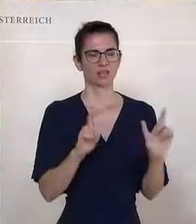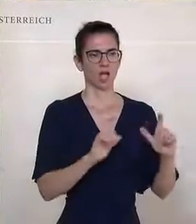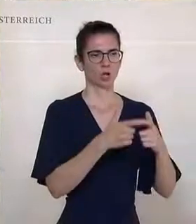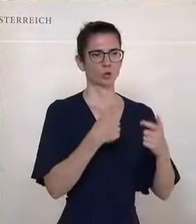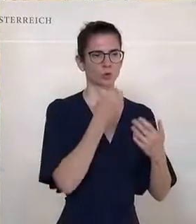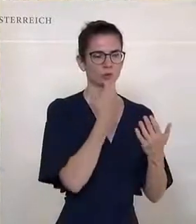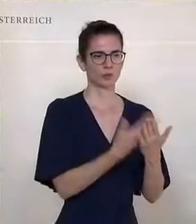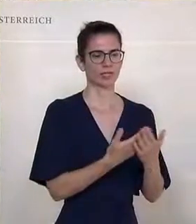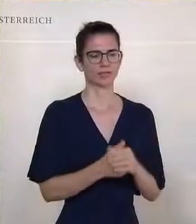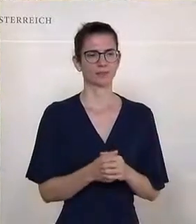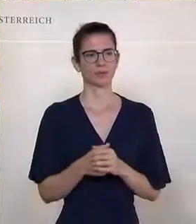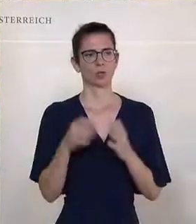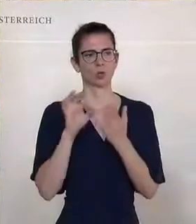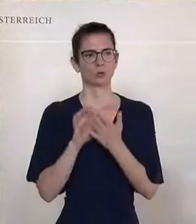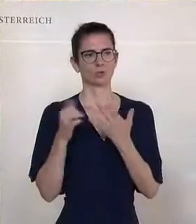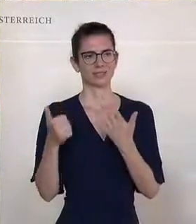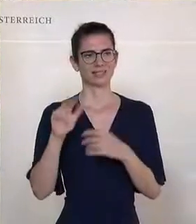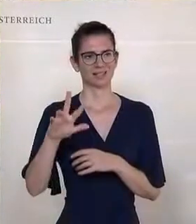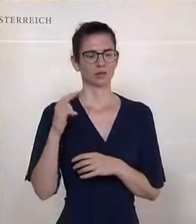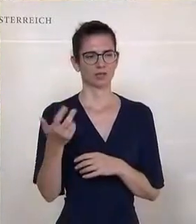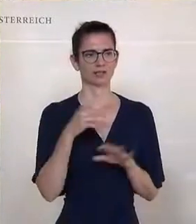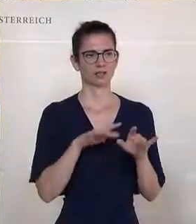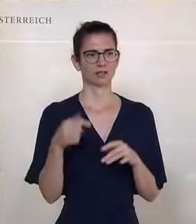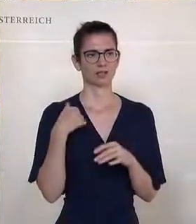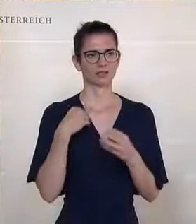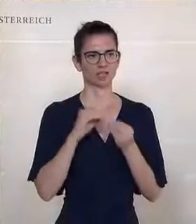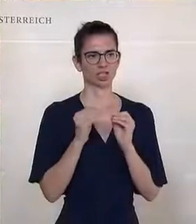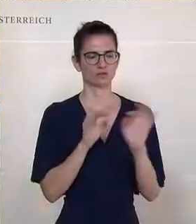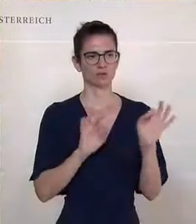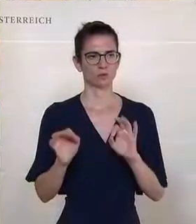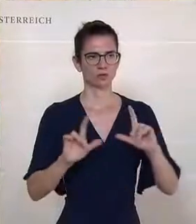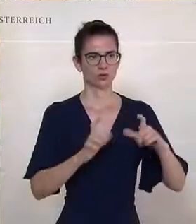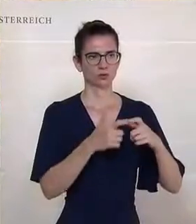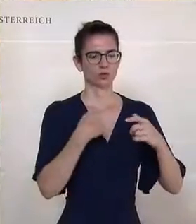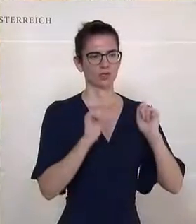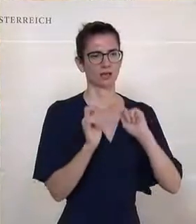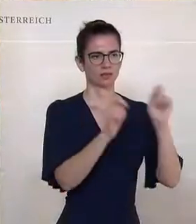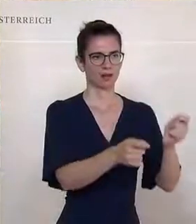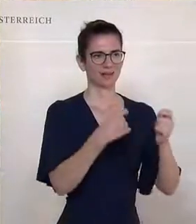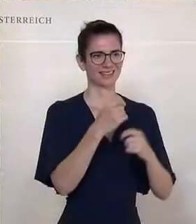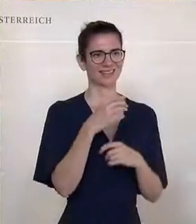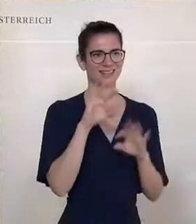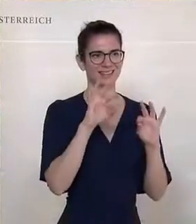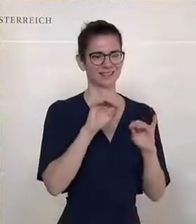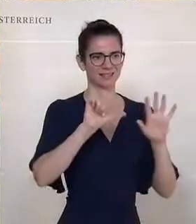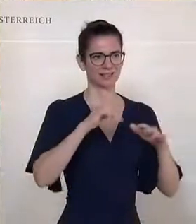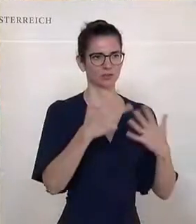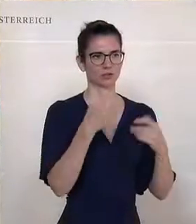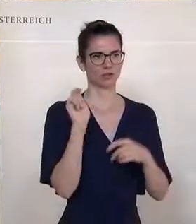jedenfalls Platz genommen, es geht nämlich weiter mit dem IFI-Beitragsgesetz.